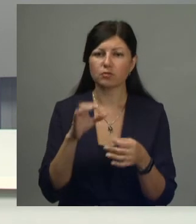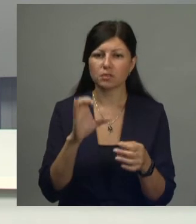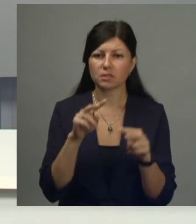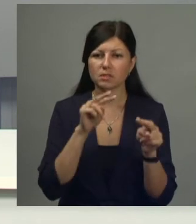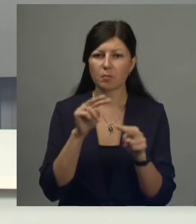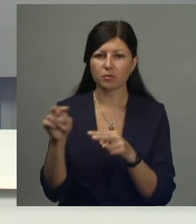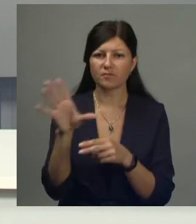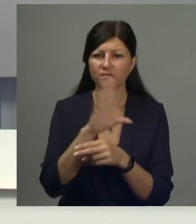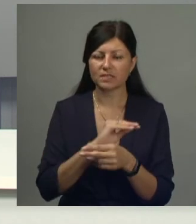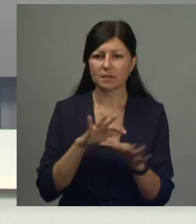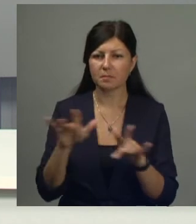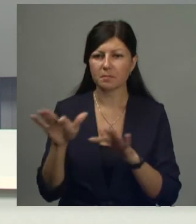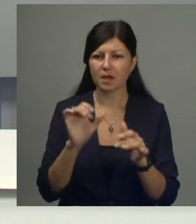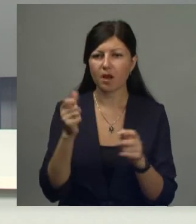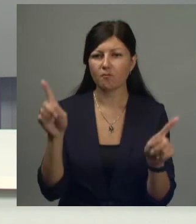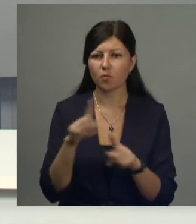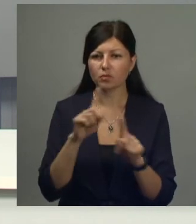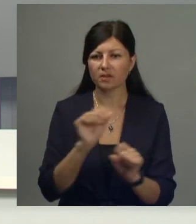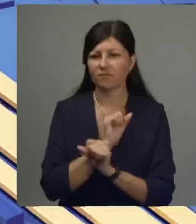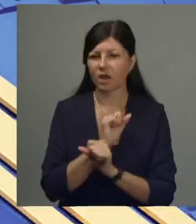ограничительных мер, а в музеях был выходной день.